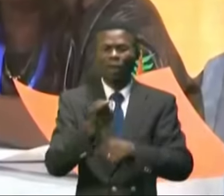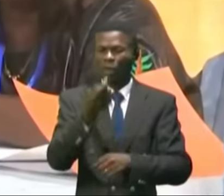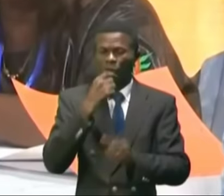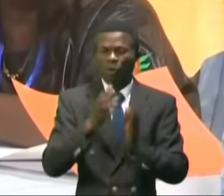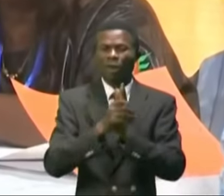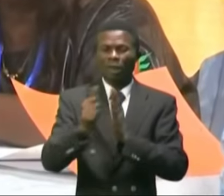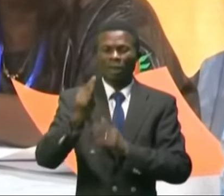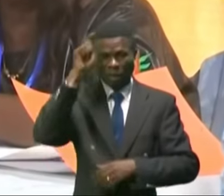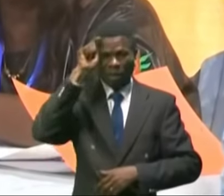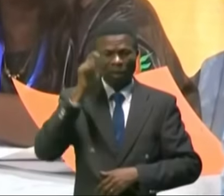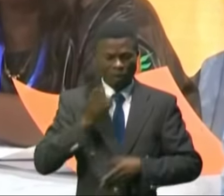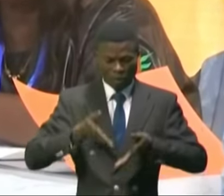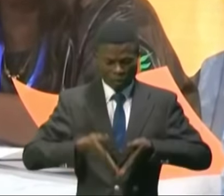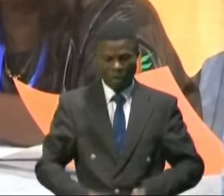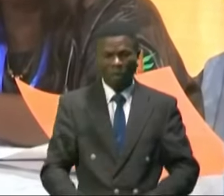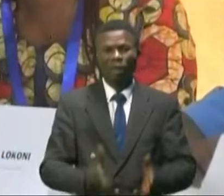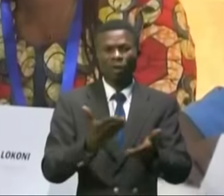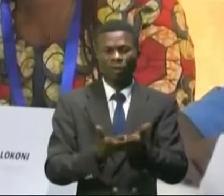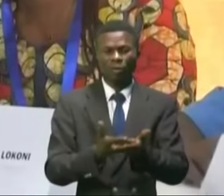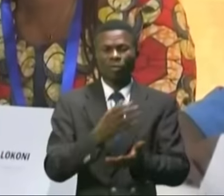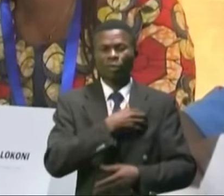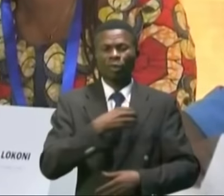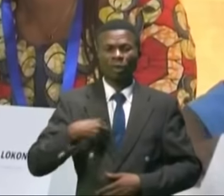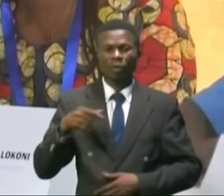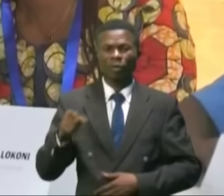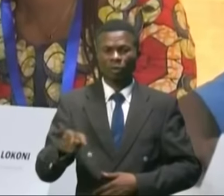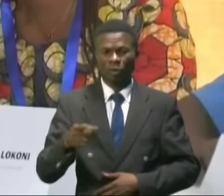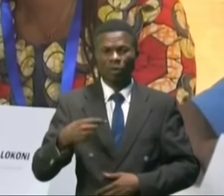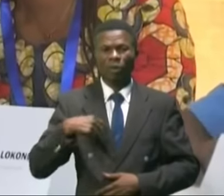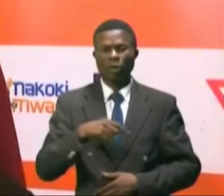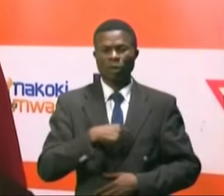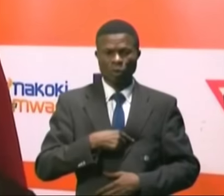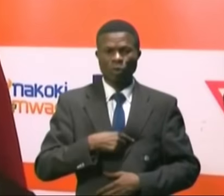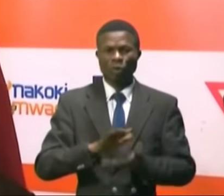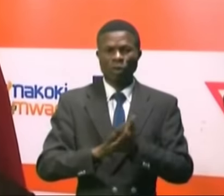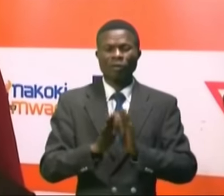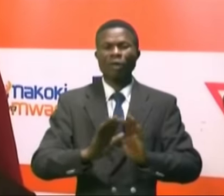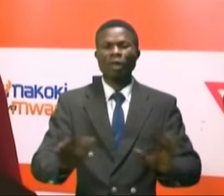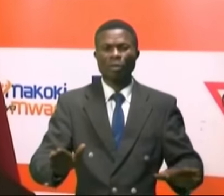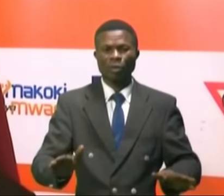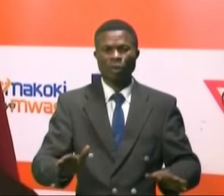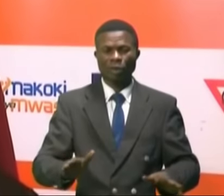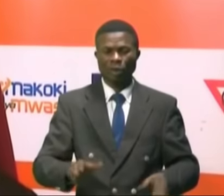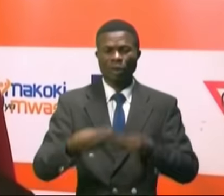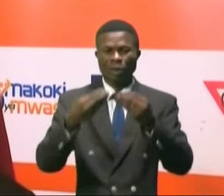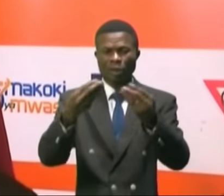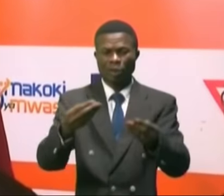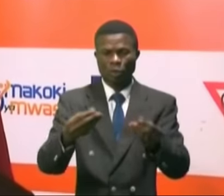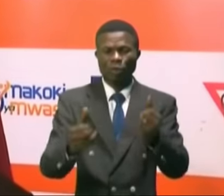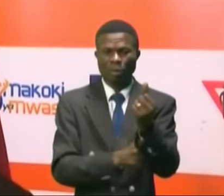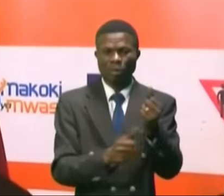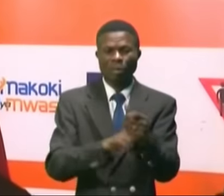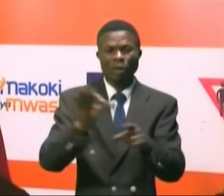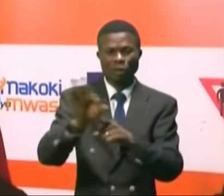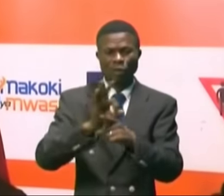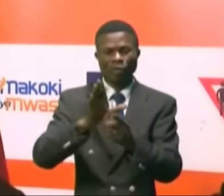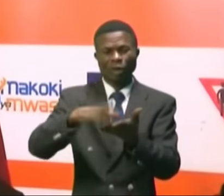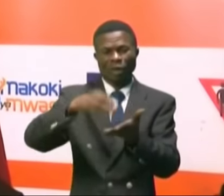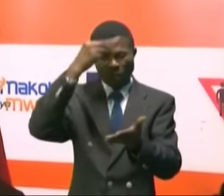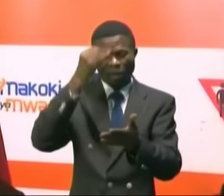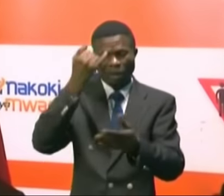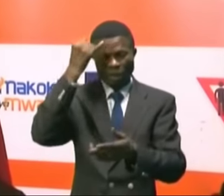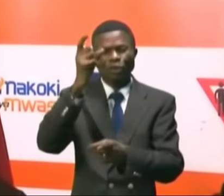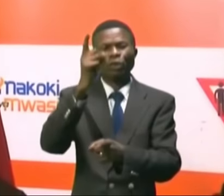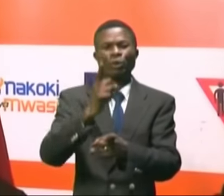santé sexuelle et reproductif de la femme. Nous allons pouvoir outiller les participants pour qu'ils puissent avoir une